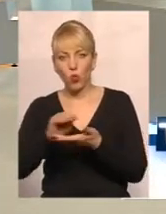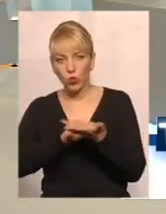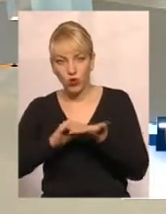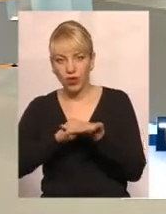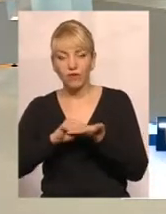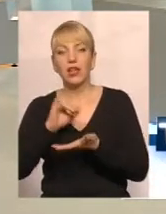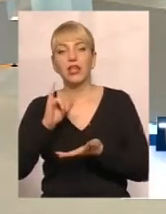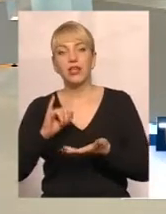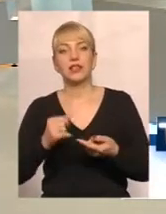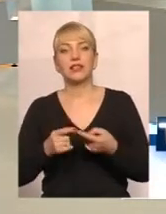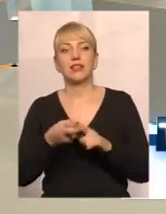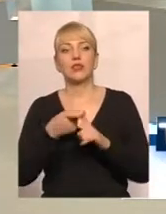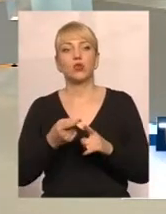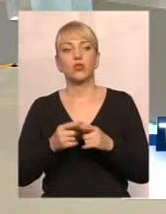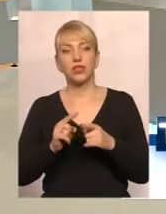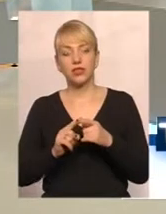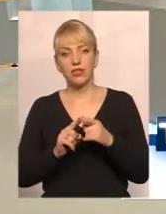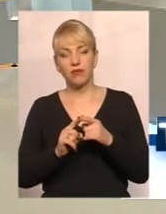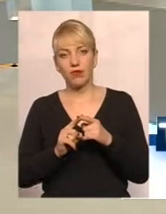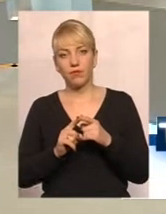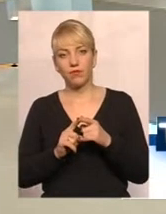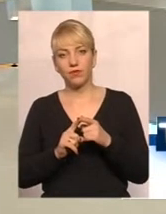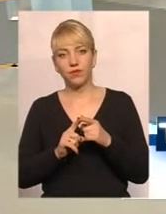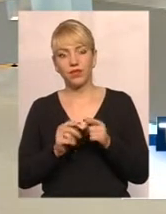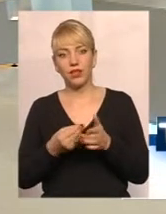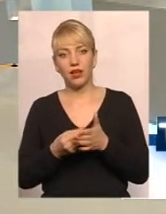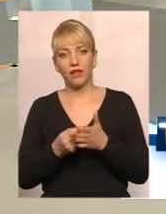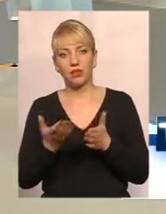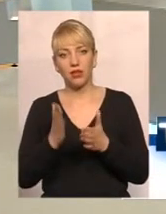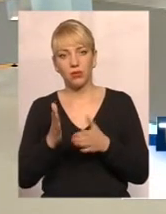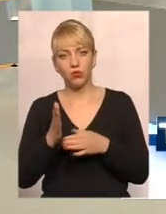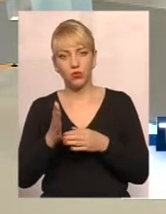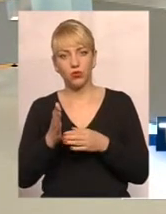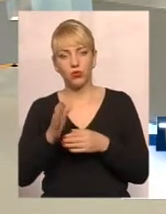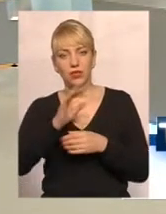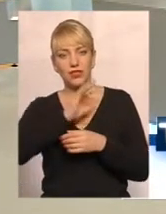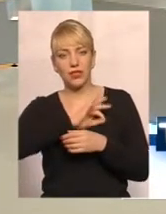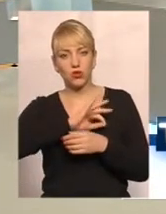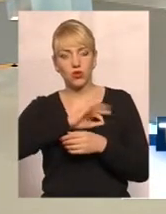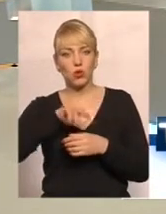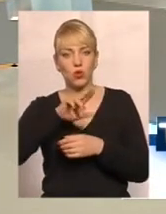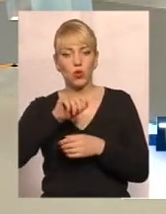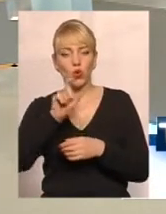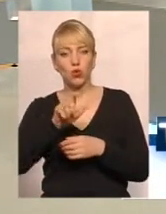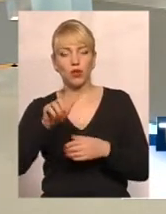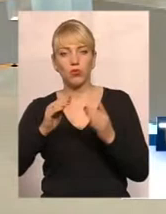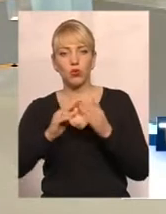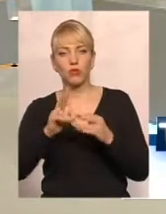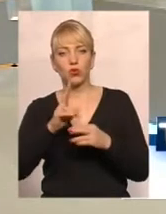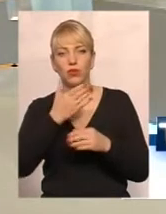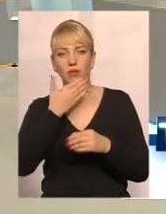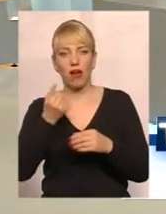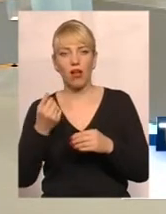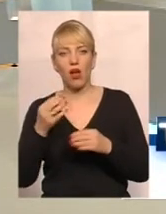в зв'язку з цими усередньоними тарифами, які будуть застосовані до мешканців будинків, які не обладнані